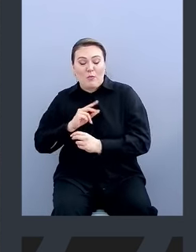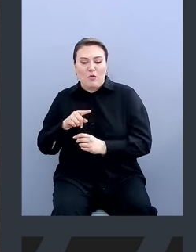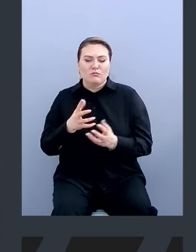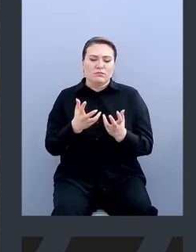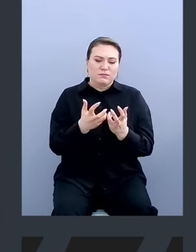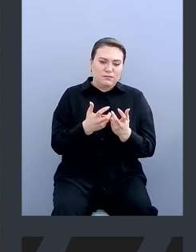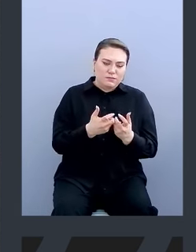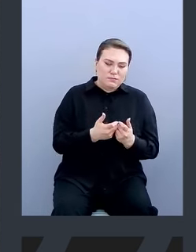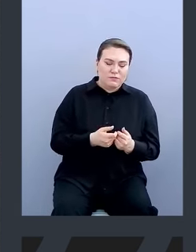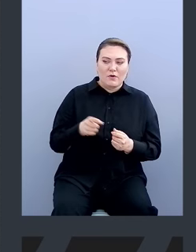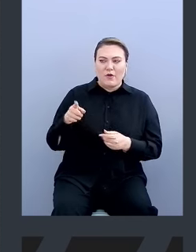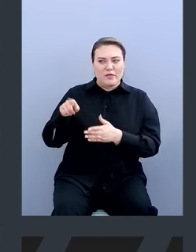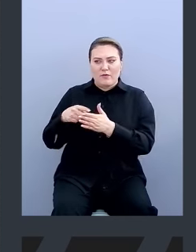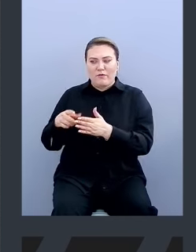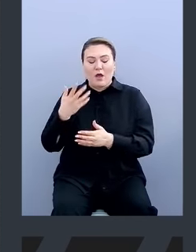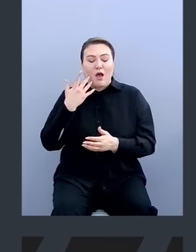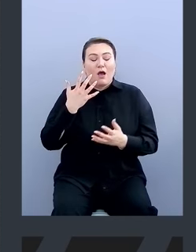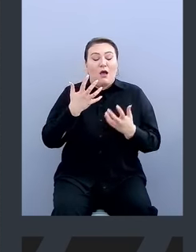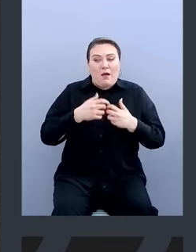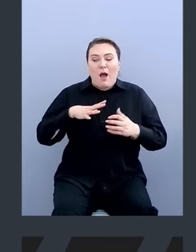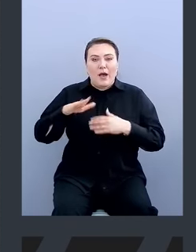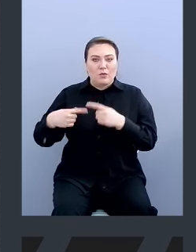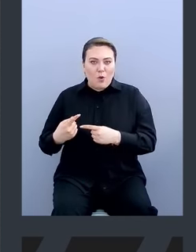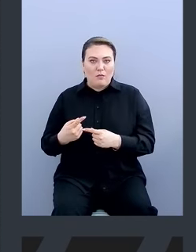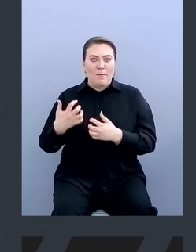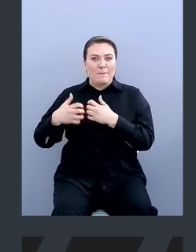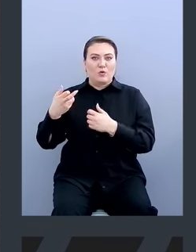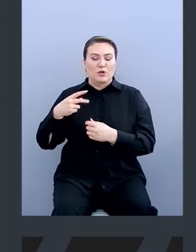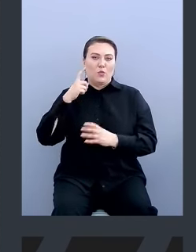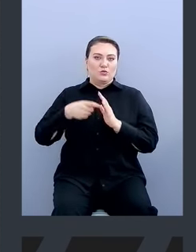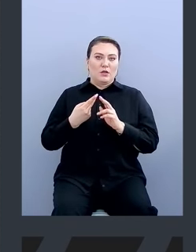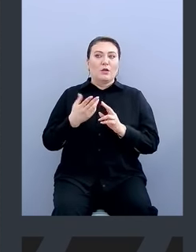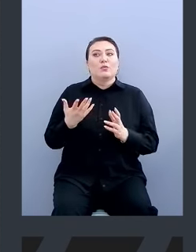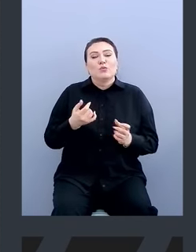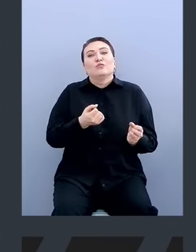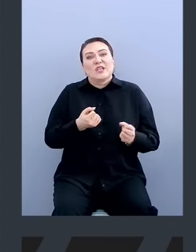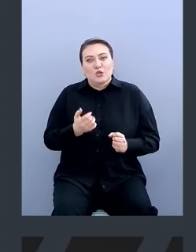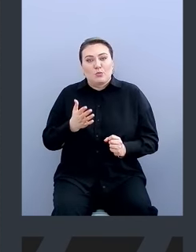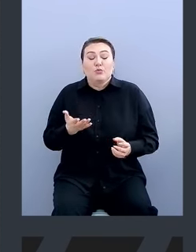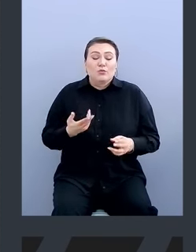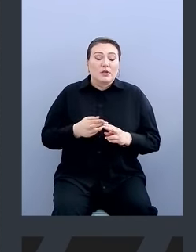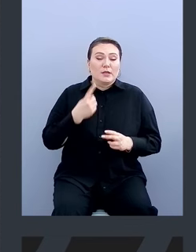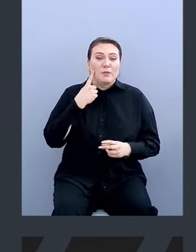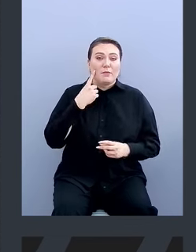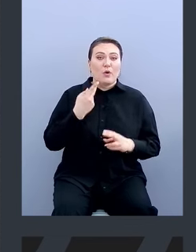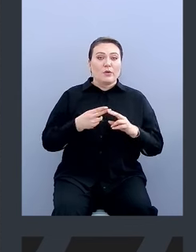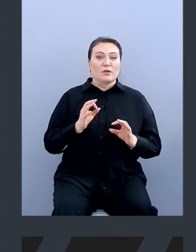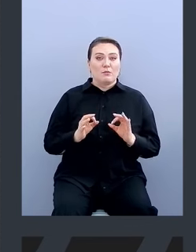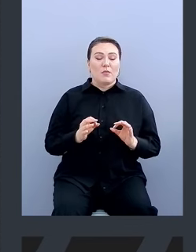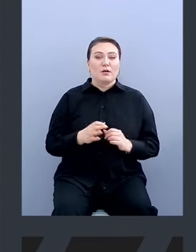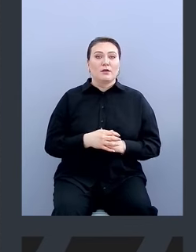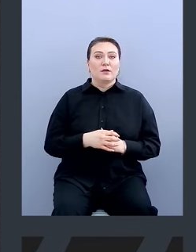посчитает, например, что это устройство теперь недоверенное, и Proxia об этом только потом узнает. Ну, естественно, какая-то задержка будет. В смысле, да, это нормально, совершенно